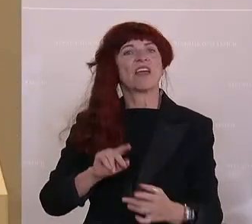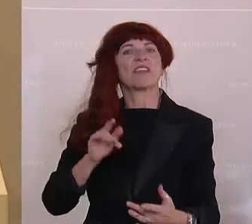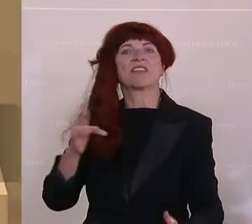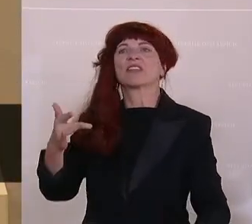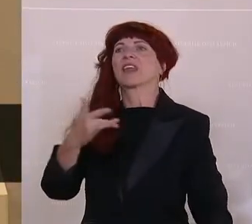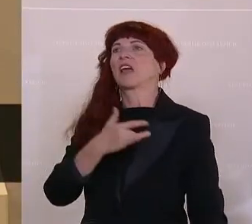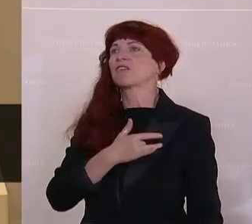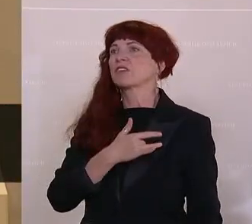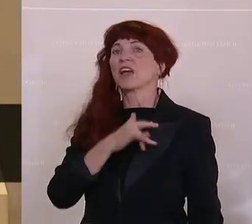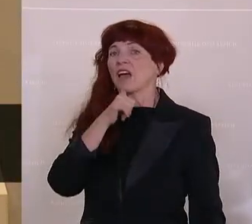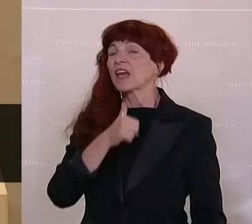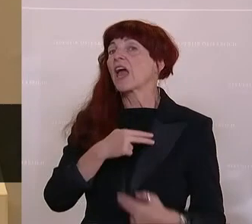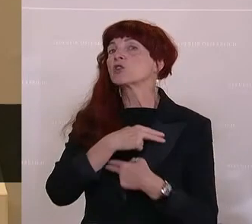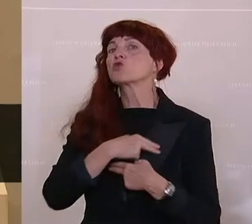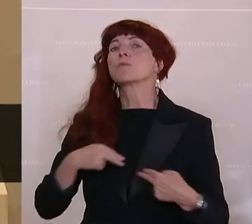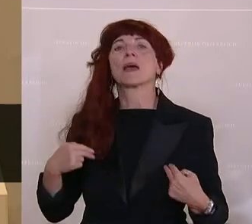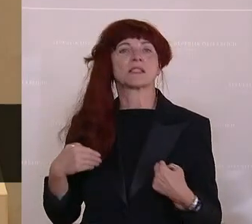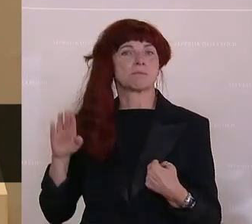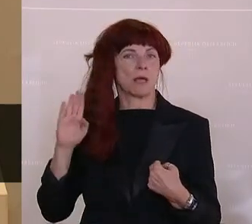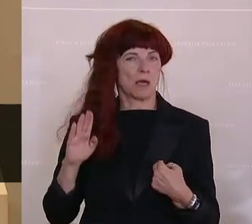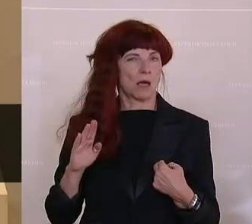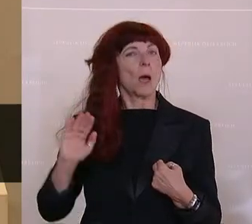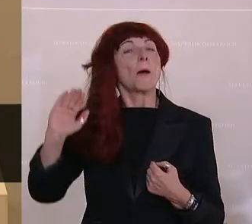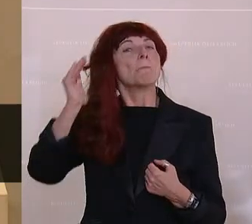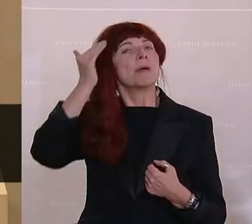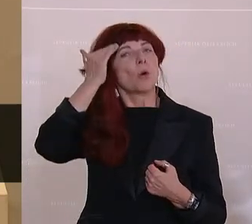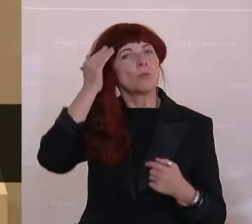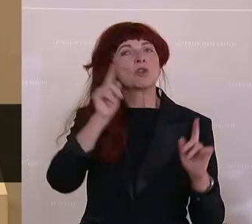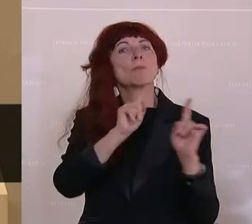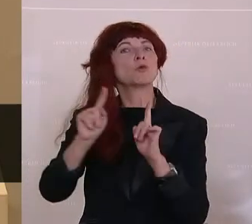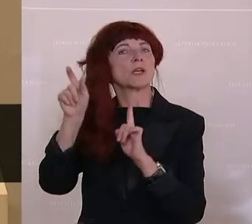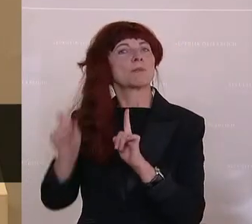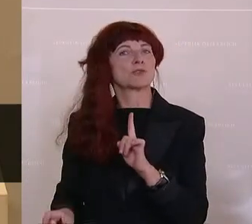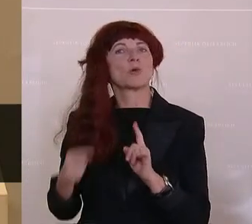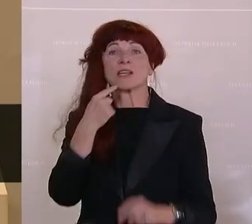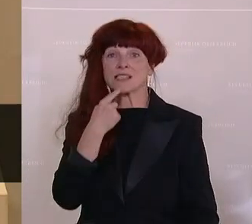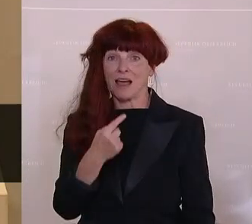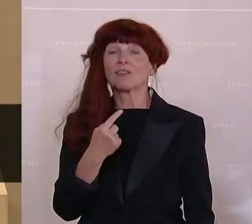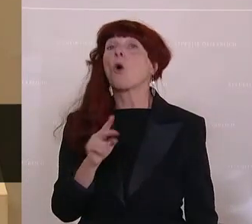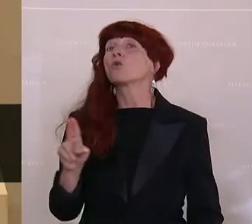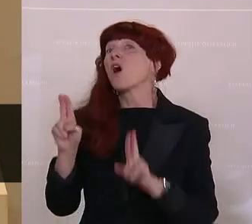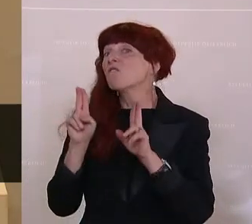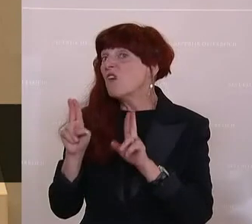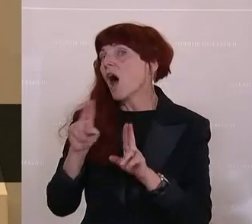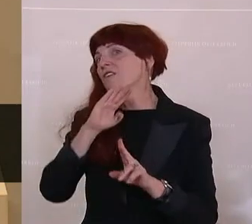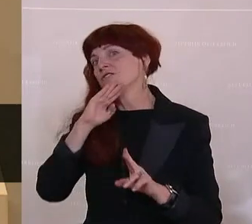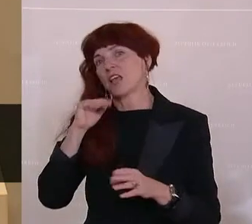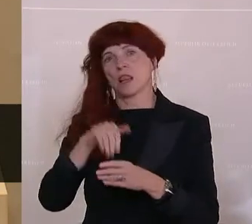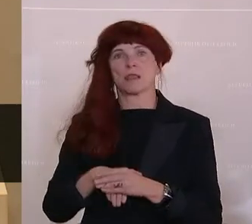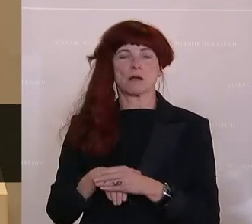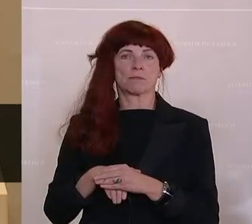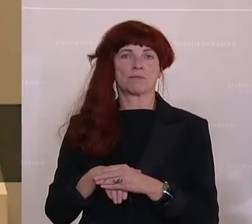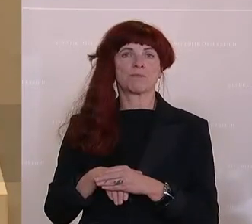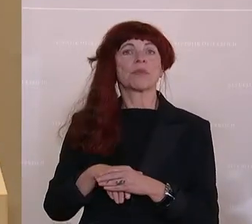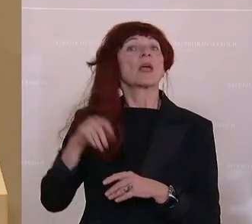spürst du keinen Schmerz mehr. Das hat einmal ein berühmter Musiker gesagt und da steckt sehr viel Wahrheit dahinter. Mittlerweile